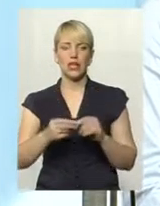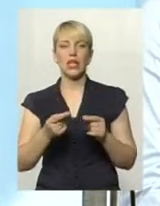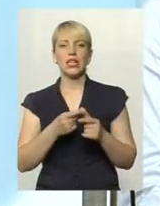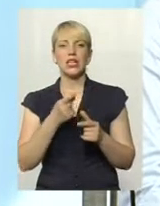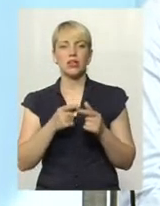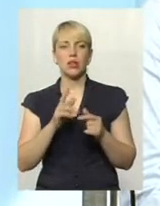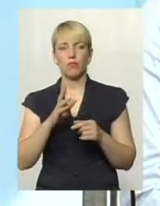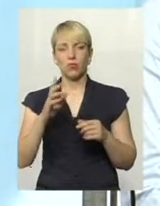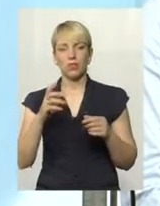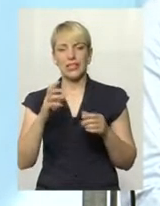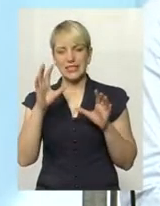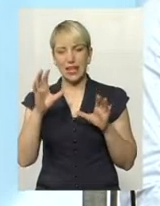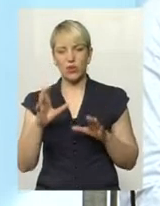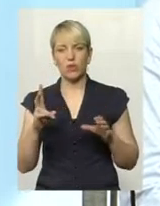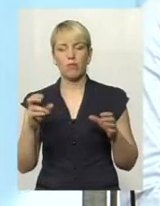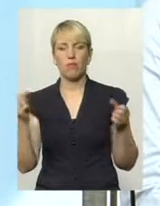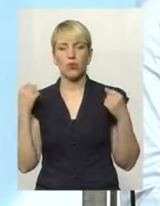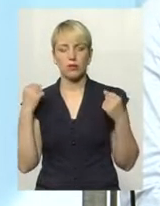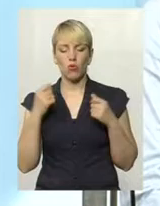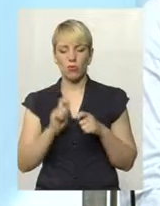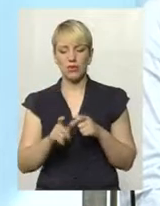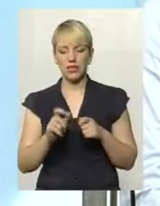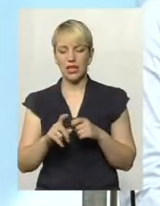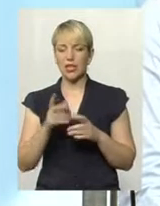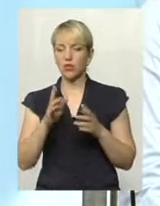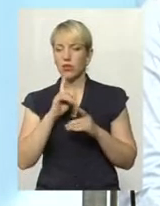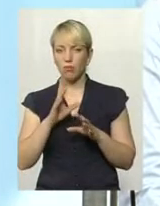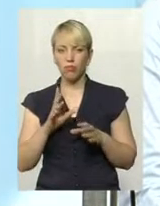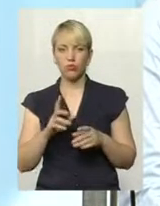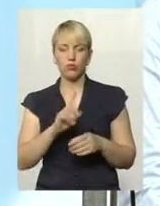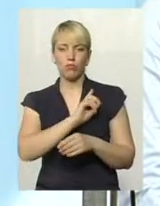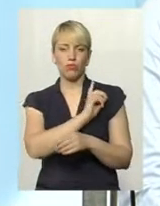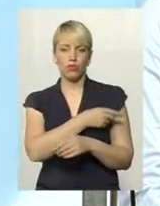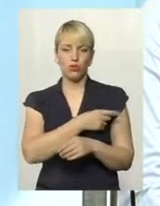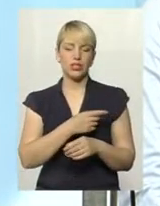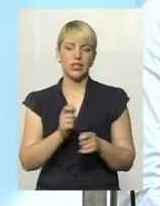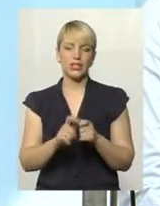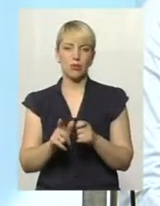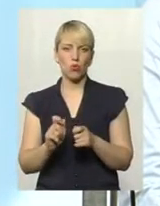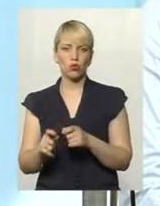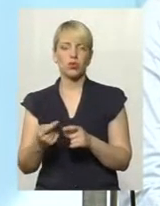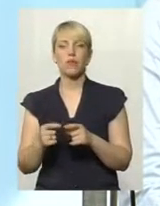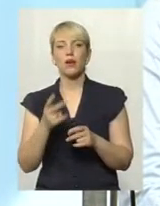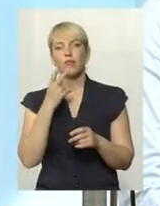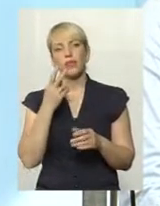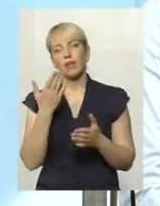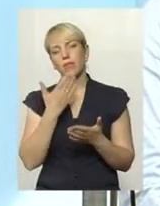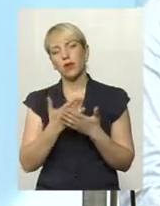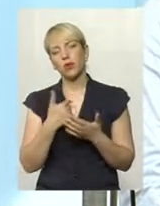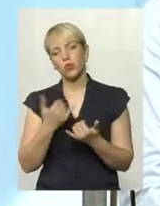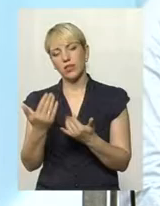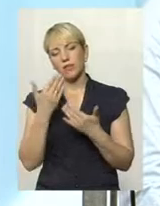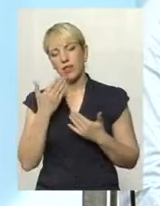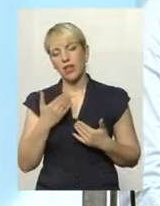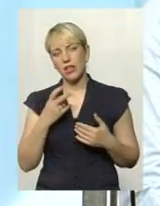про спортсове меценатство, якщо не буде потужних спонсорів, і не буде їм також, а вони запитають, наприклад, нас на комісіях,